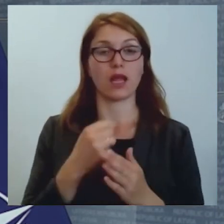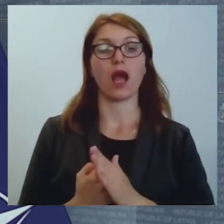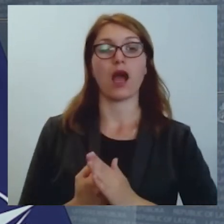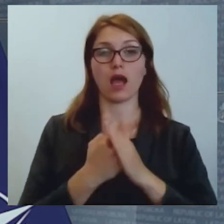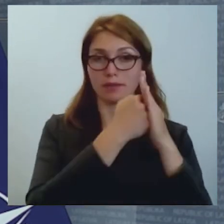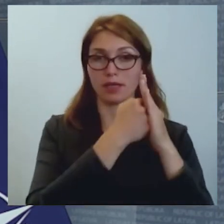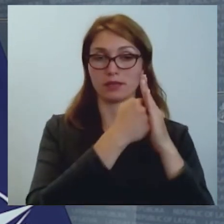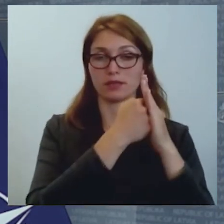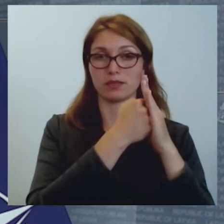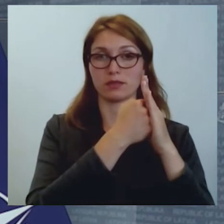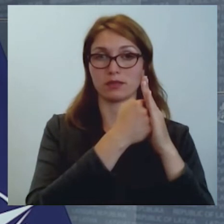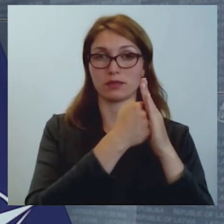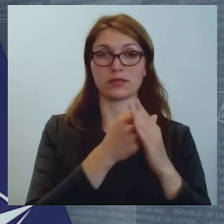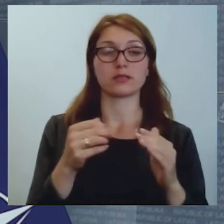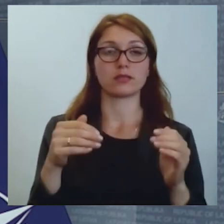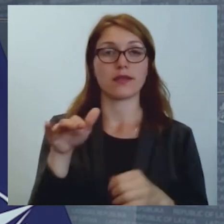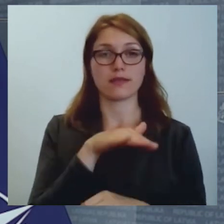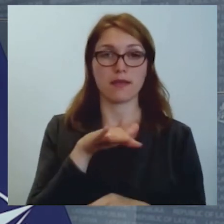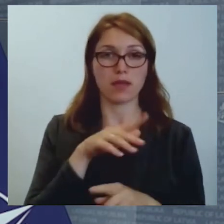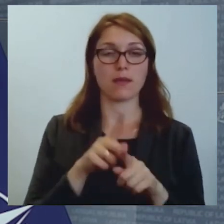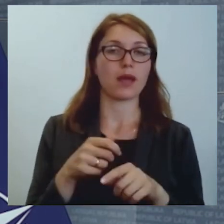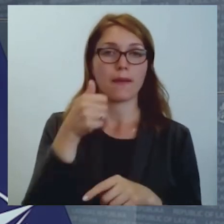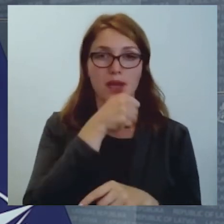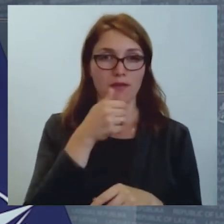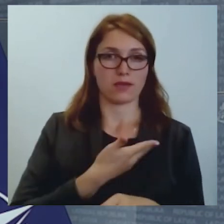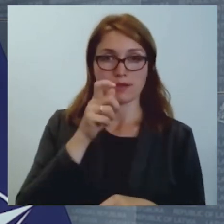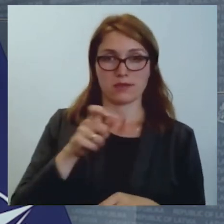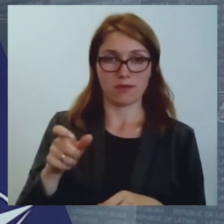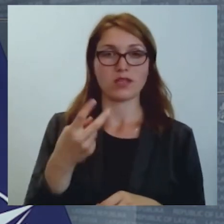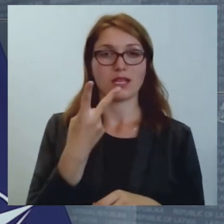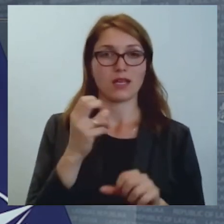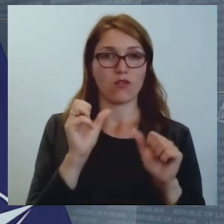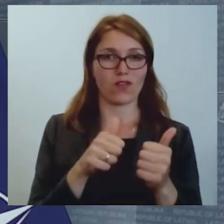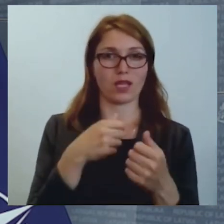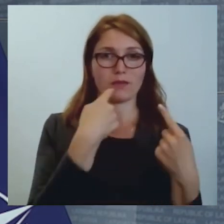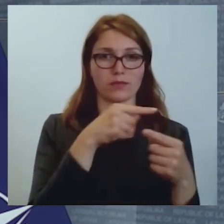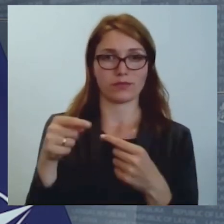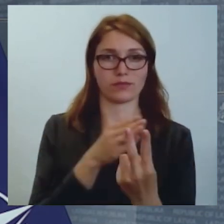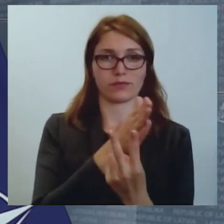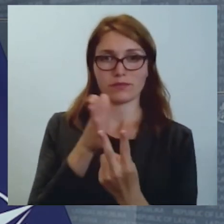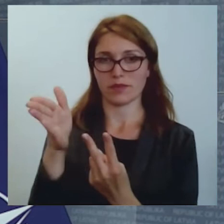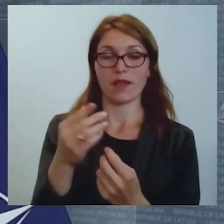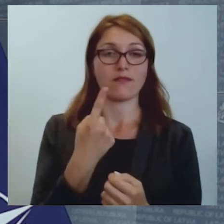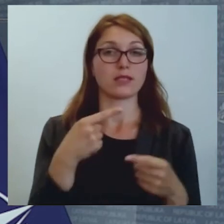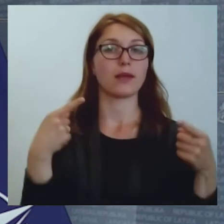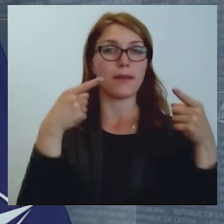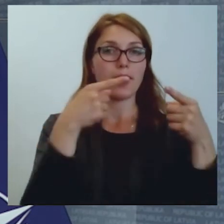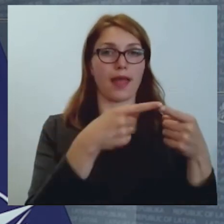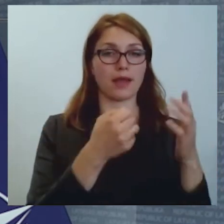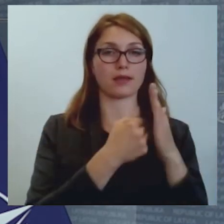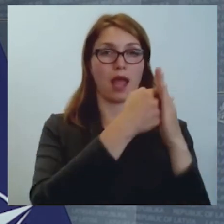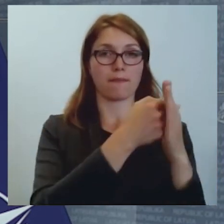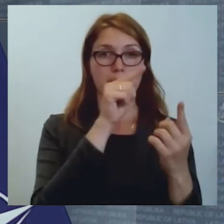maisēmniecībām un privātu personām dalās divos veidos. Viens veids ir mērķēts atbalsts, kas